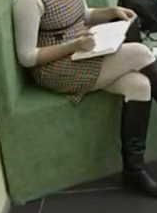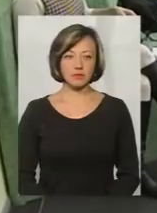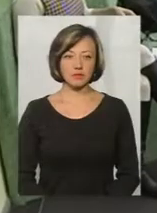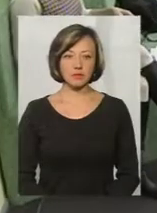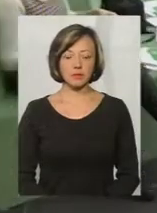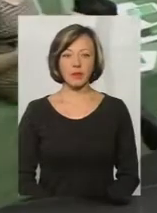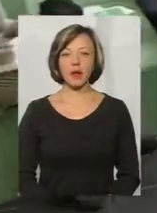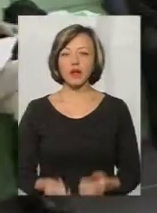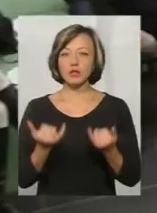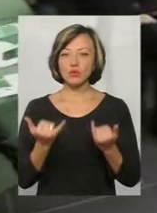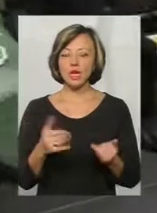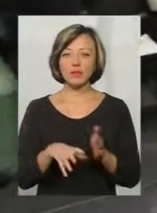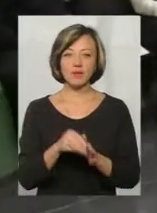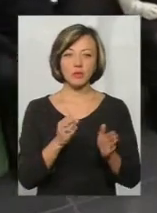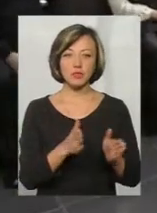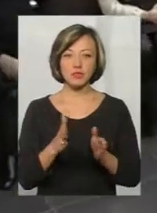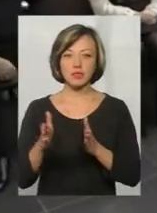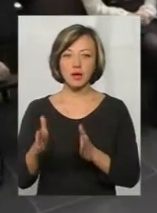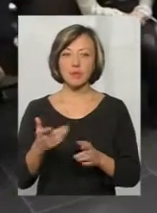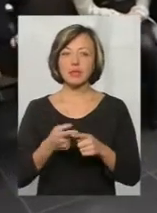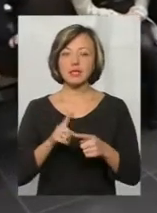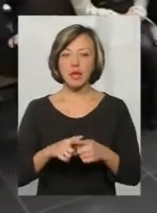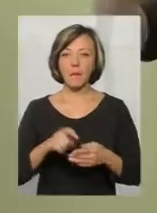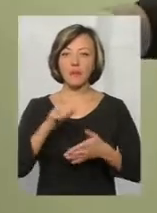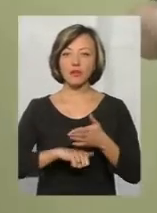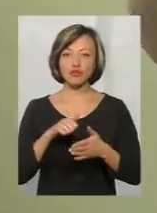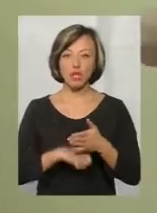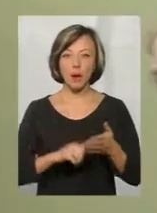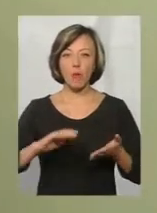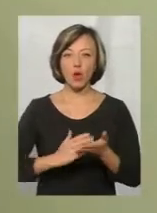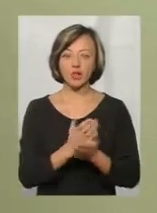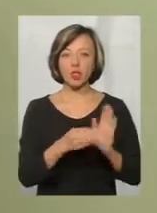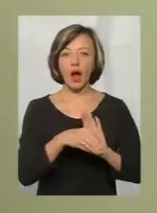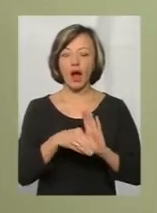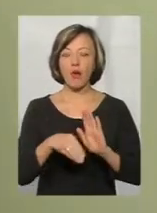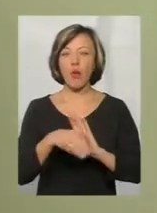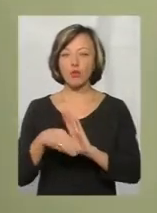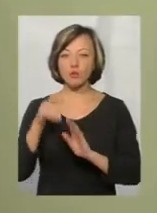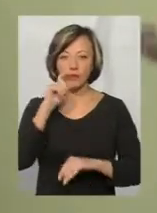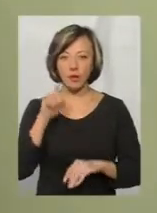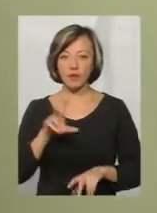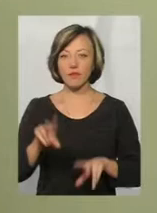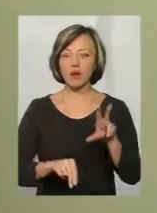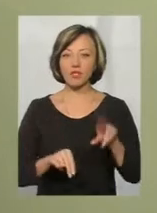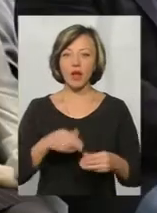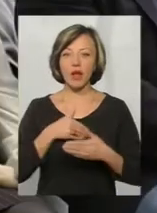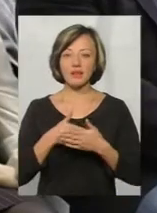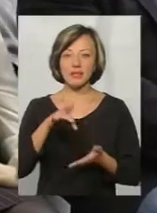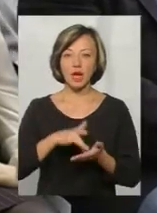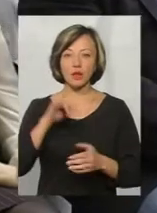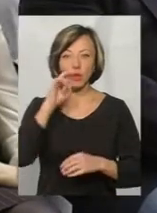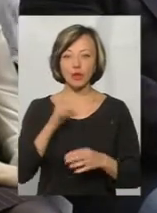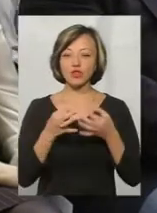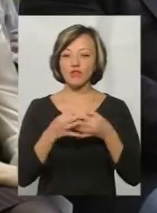Сучасна виборча система – корінь політичної корупції в Україні, вважають активісти громадського об'єднання «Центр ЮЕЙ». Вона дозволяє пройти у